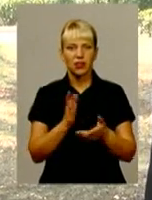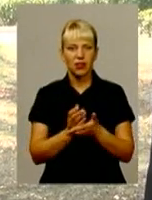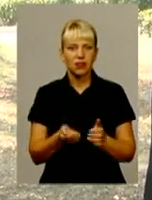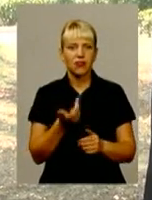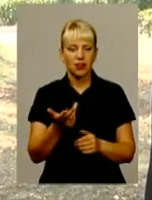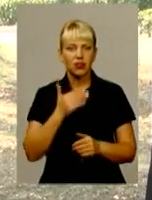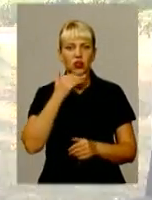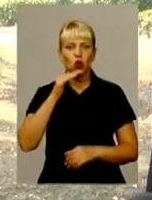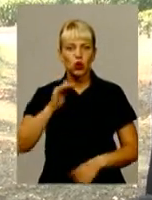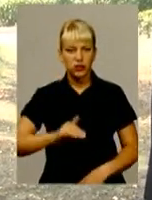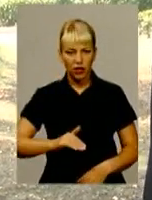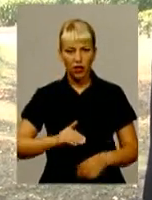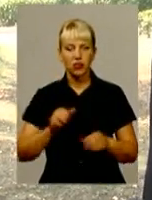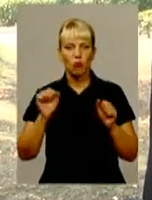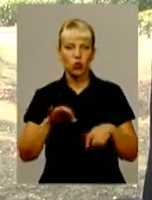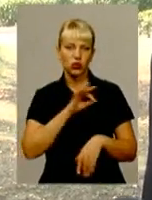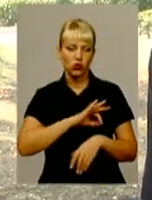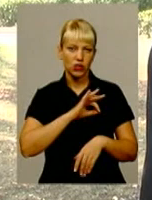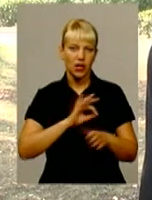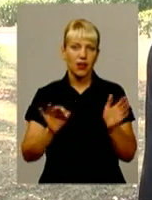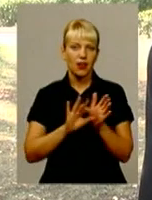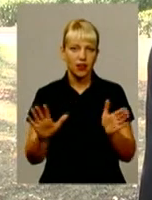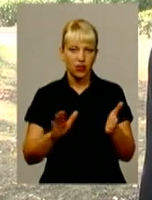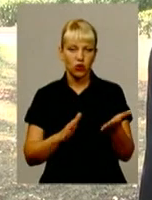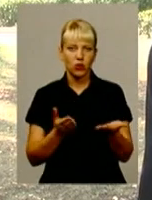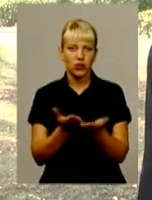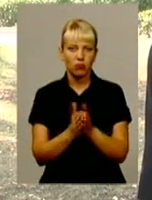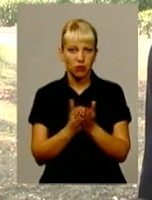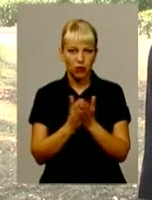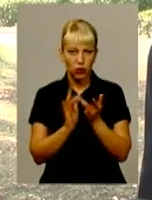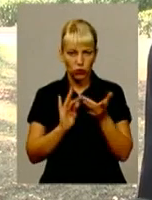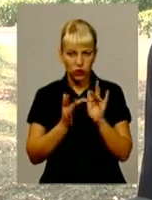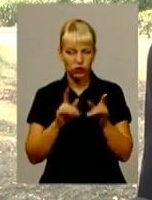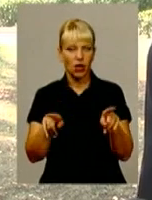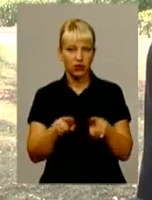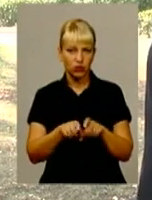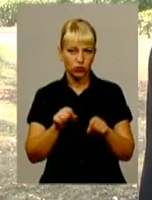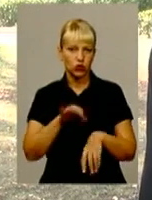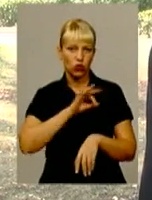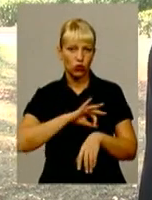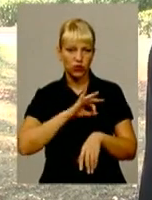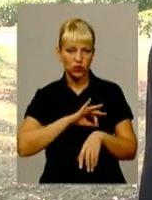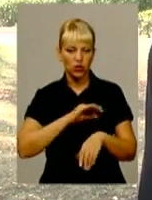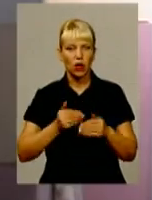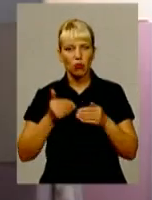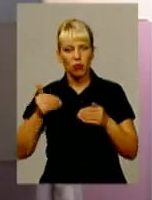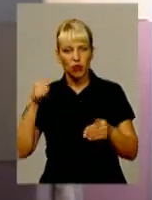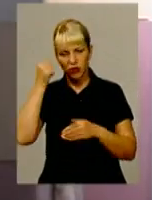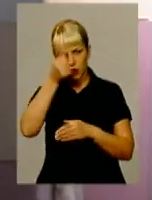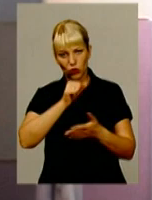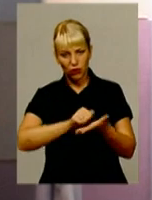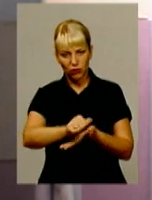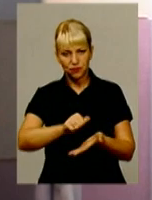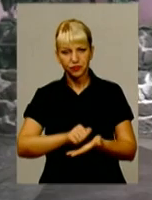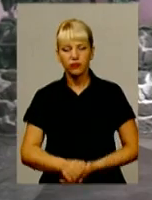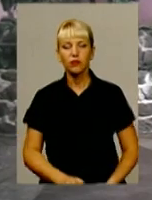достатньою. Можна користуватися як електронними версіями підручників, так і користуватися підручниками попередніх років. А тим